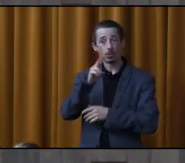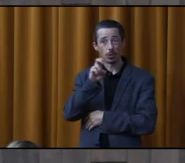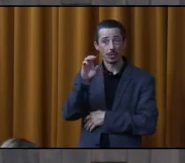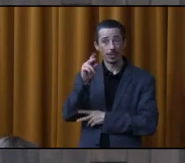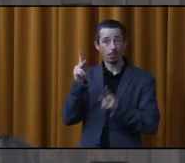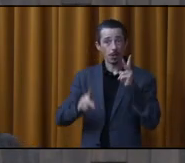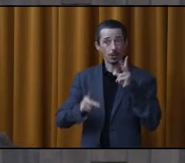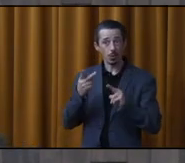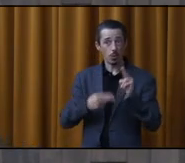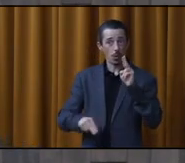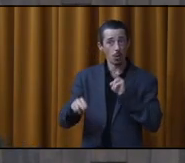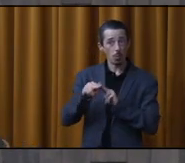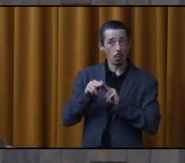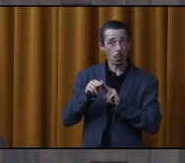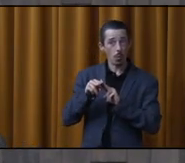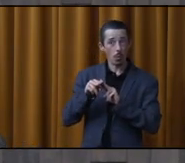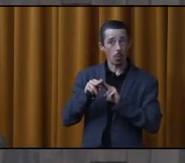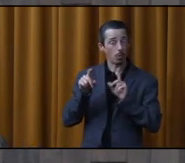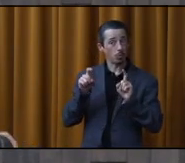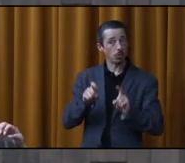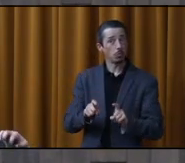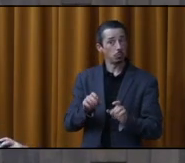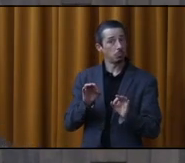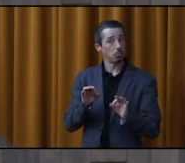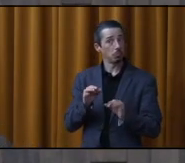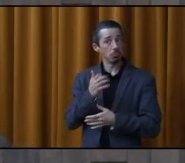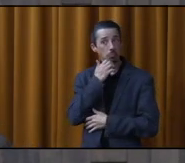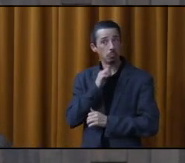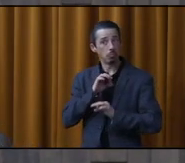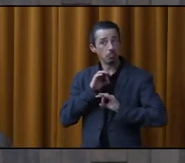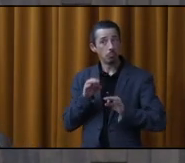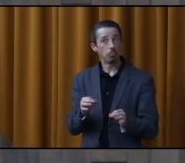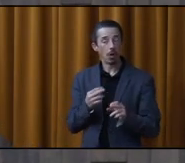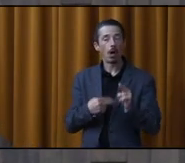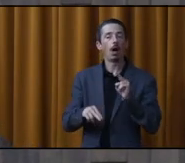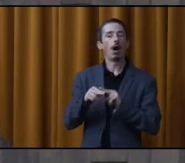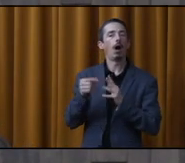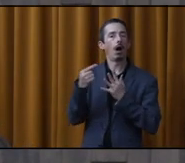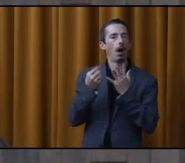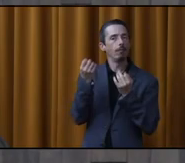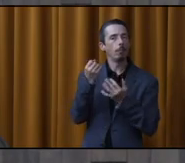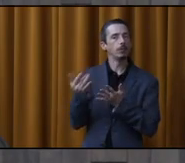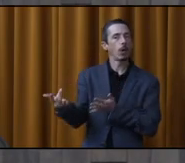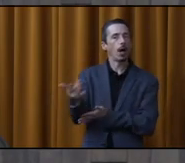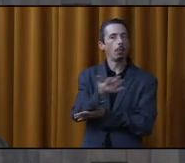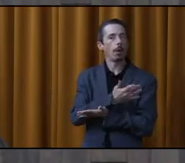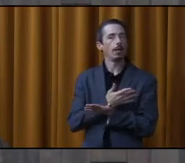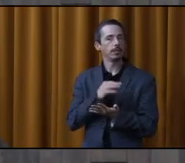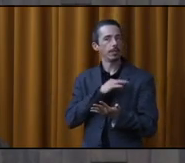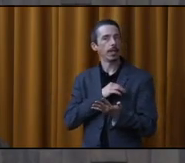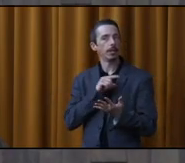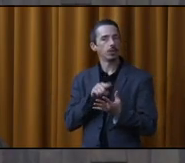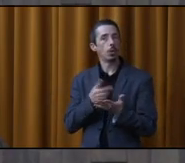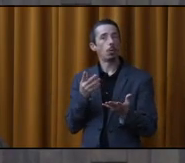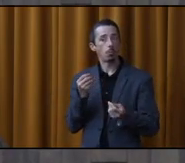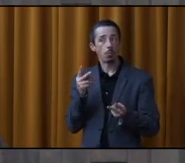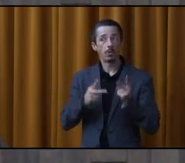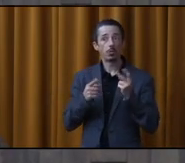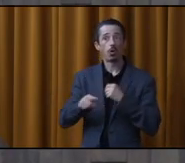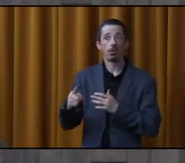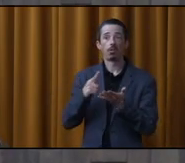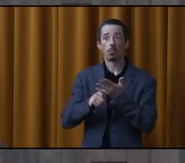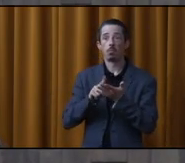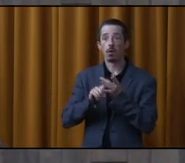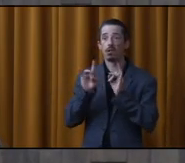citoyens ont répondu, puis ça a été hyper apprécié parce que ça nous a donné beaucoup de données puis d'informations, mais il aussi beaucoup de gens qui ont fait des